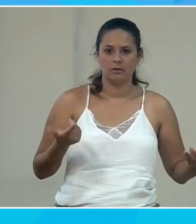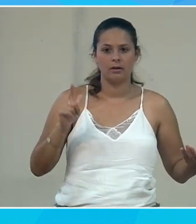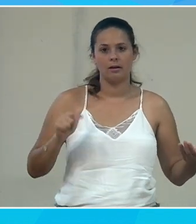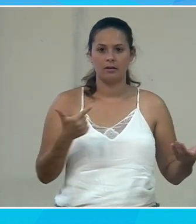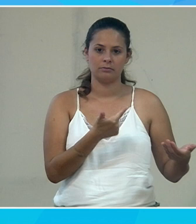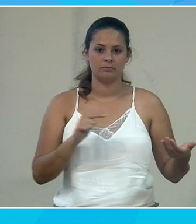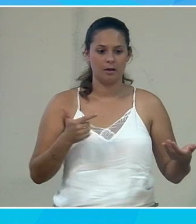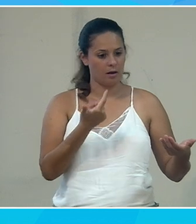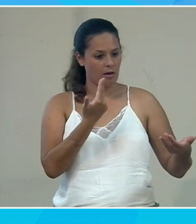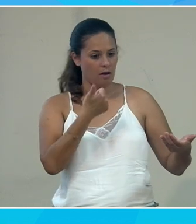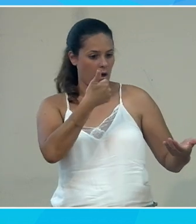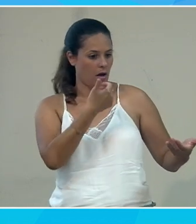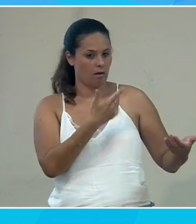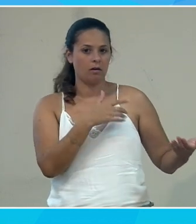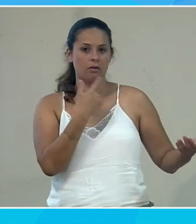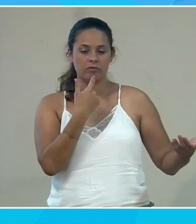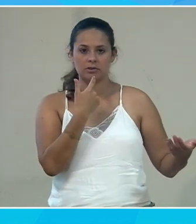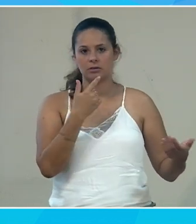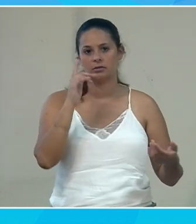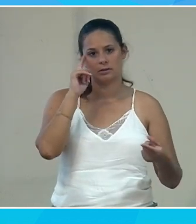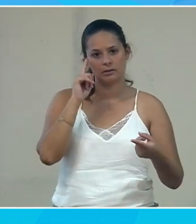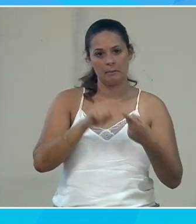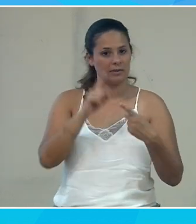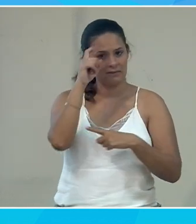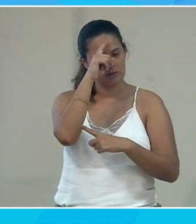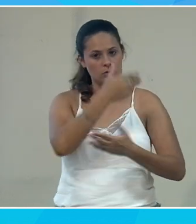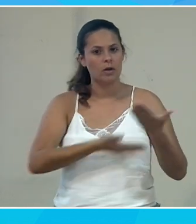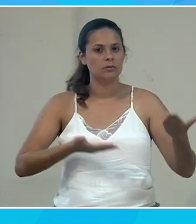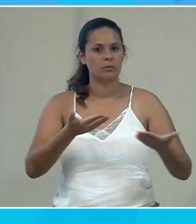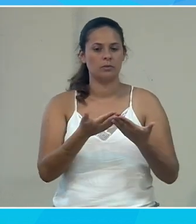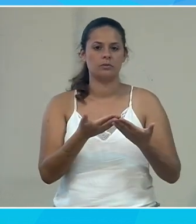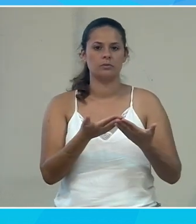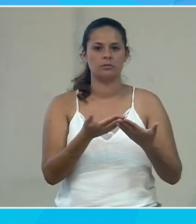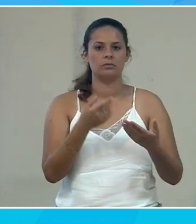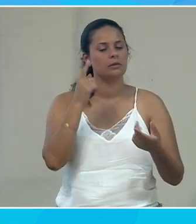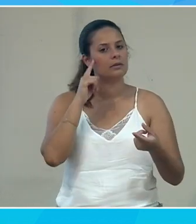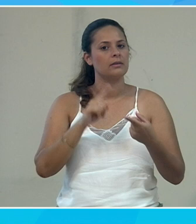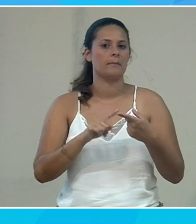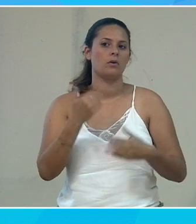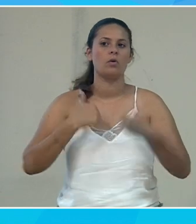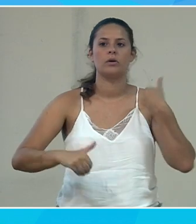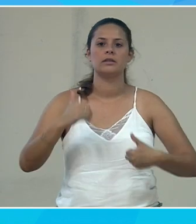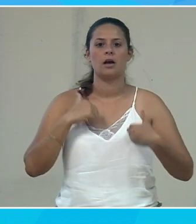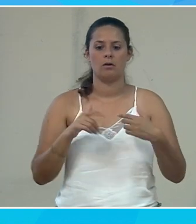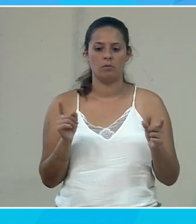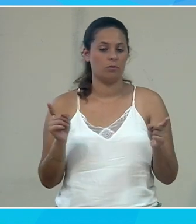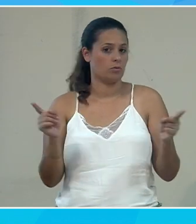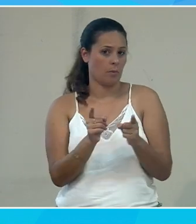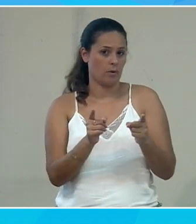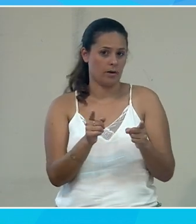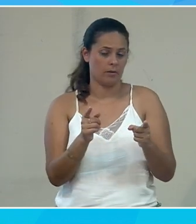technologie avec un bras, uniquement. Et donc, je cite ce cas-là, mais sur des handicaps, on va dire, temporaires,